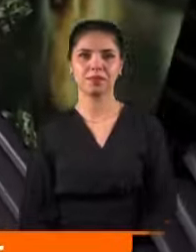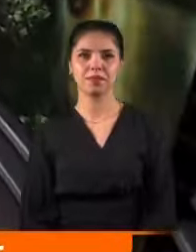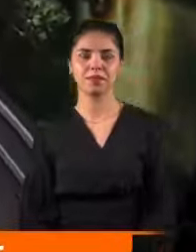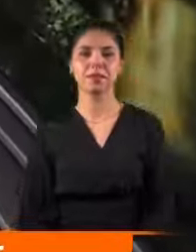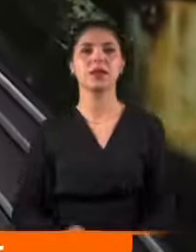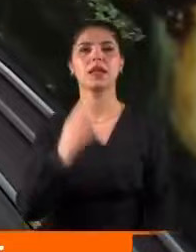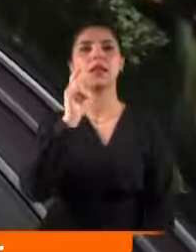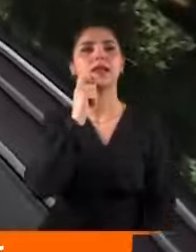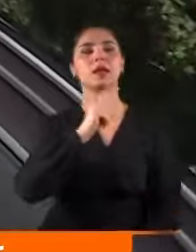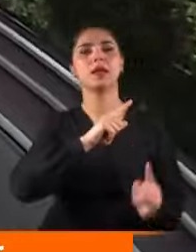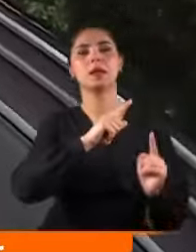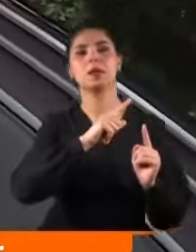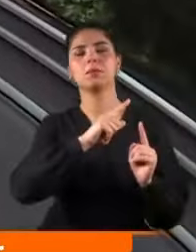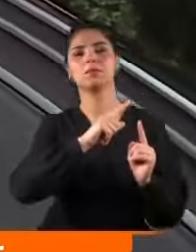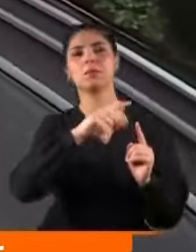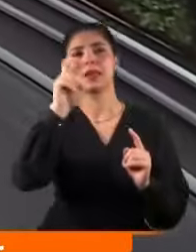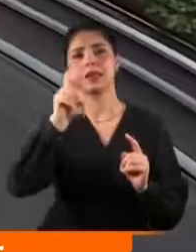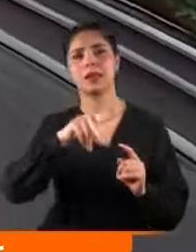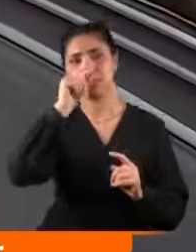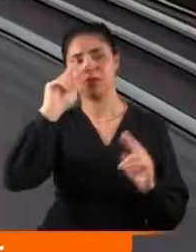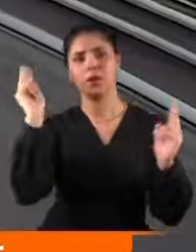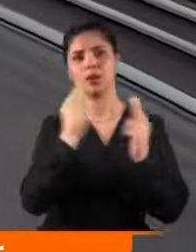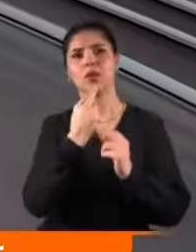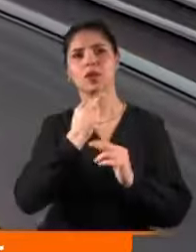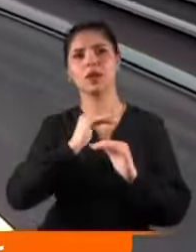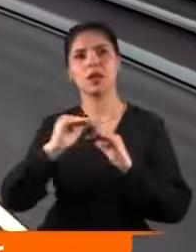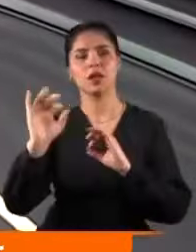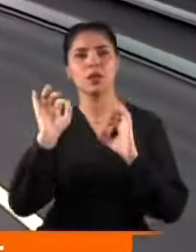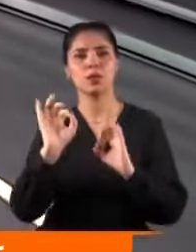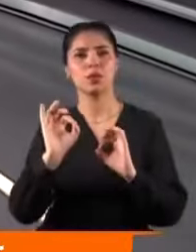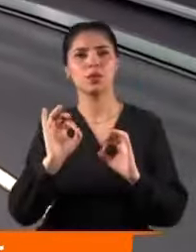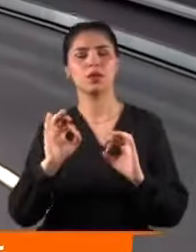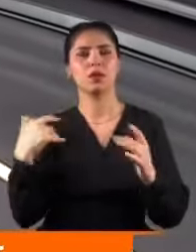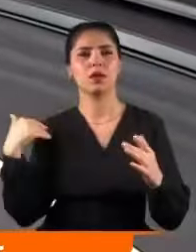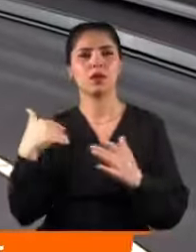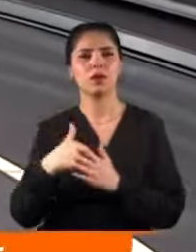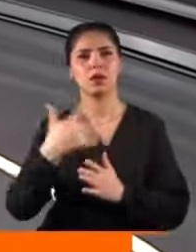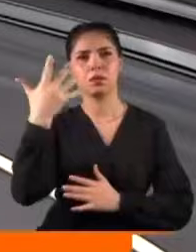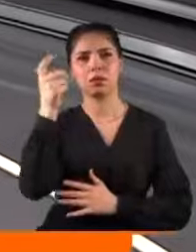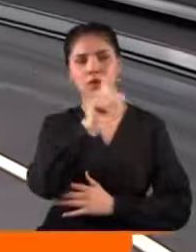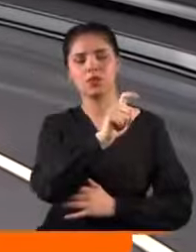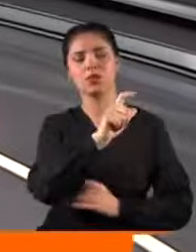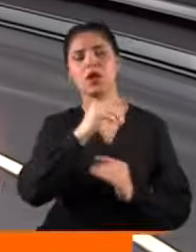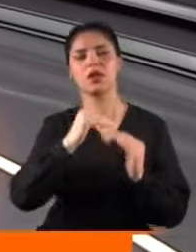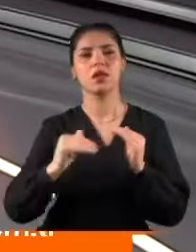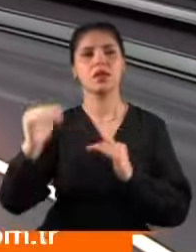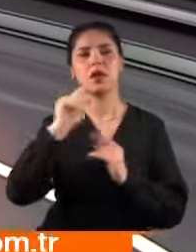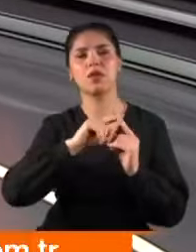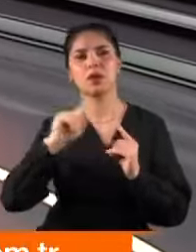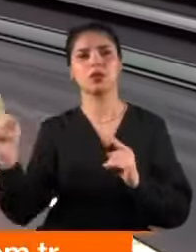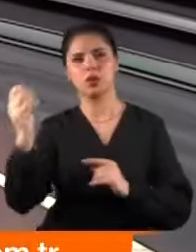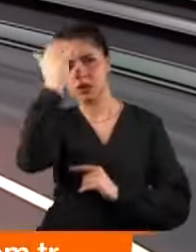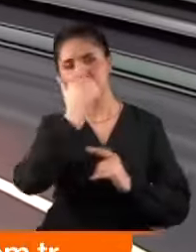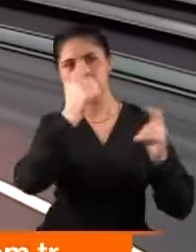7 Ekim'den 8 Mart Dünya Kadınlar Günü'ne kadar yani 5 ayı aşkın süredir Gazze'ye